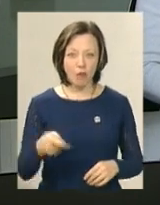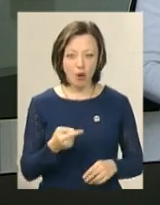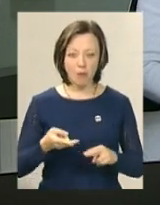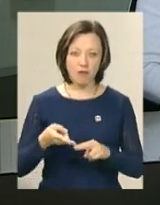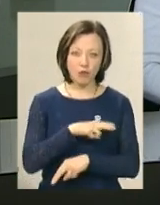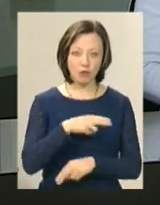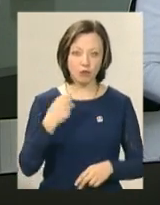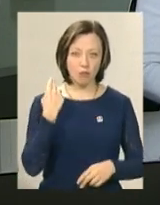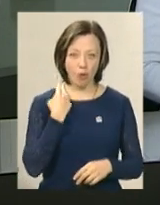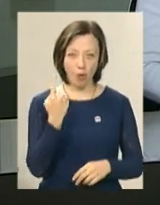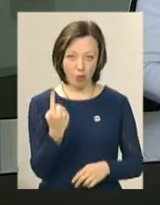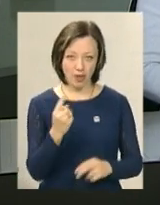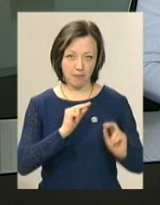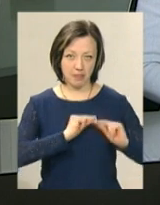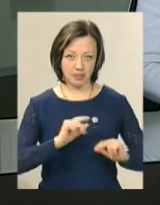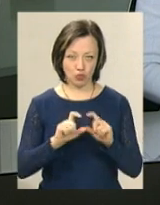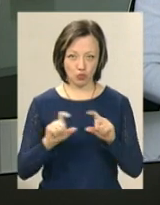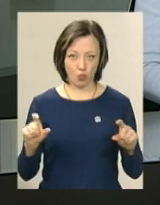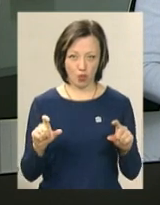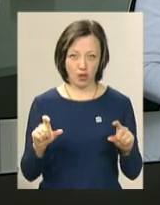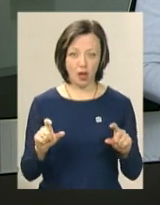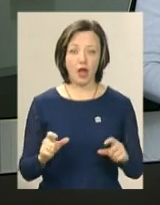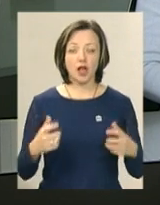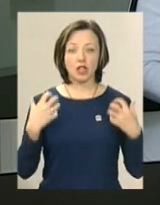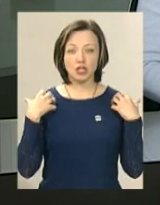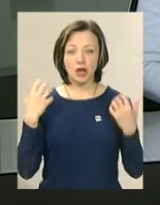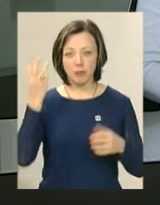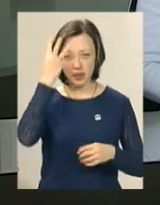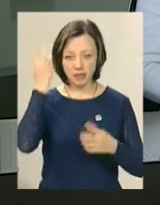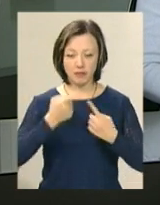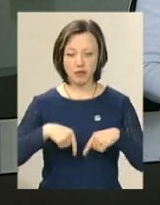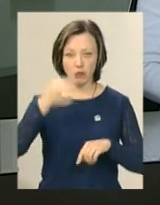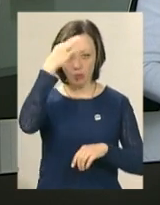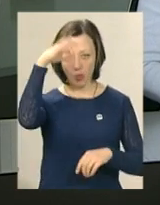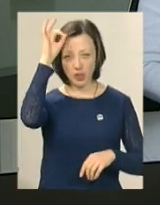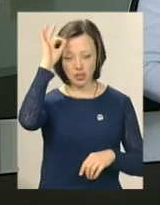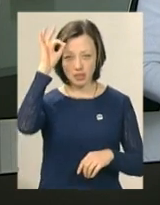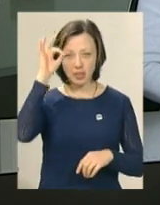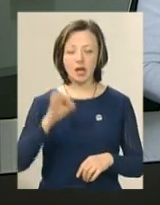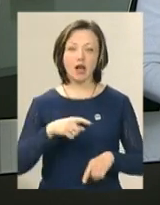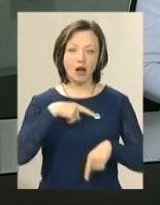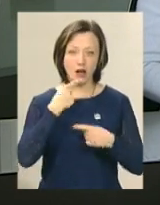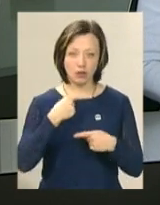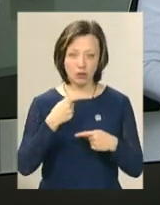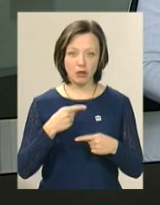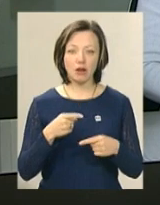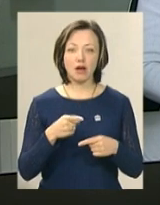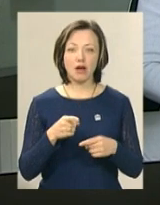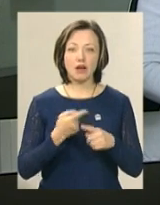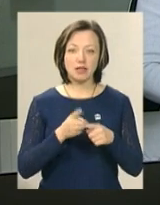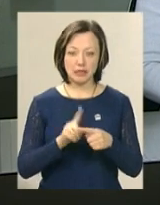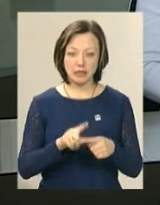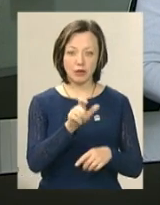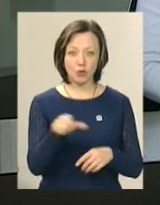повернути борг однієї з працівниць школи. Начальник Хмельницького відділу поліції Валерій Унісьєв запевняє, колекторів